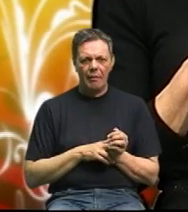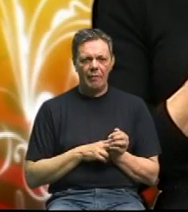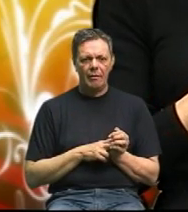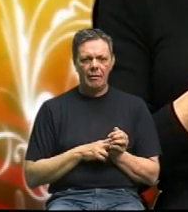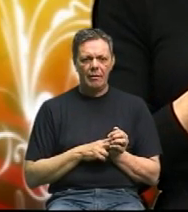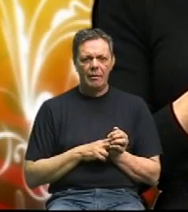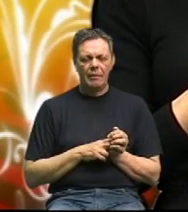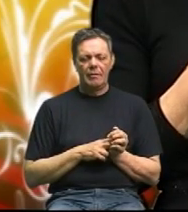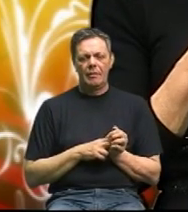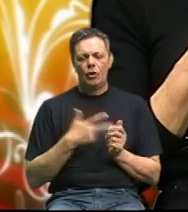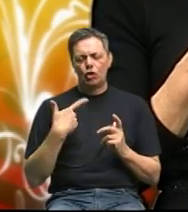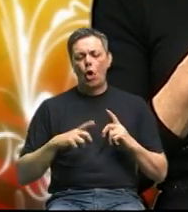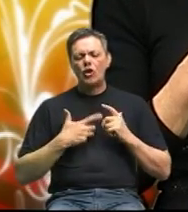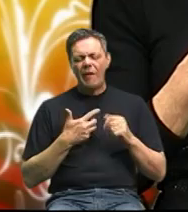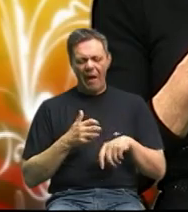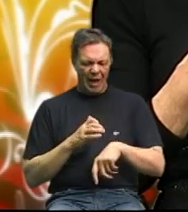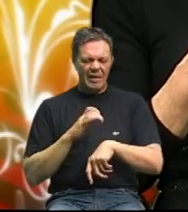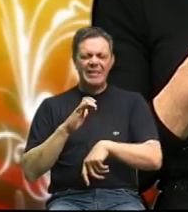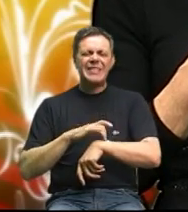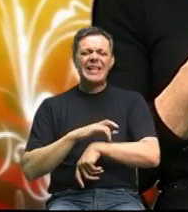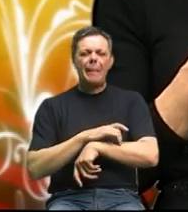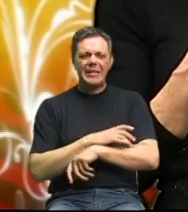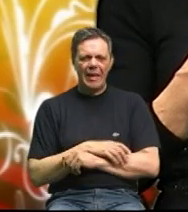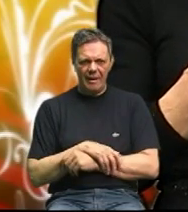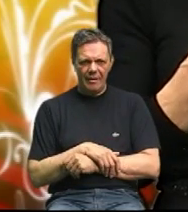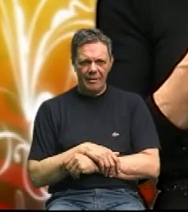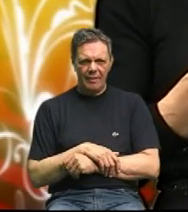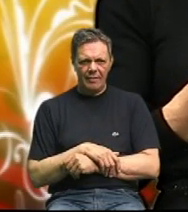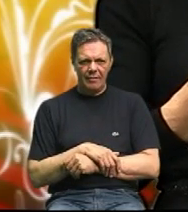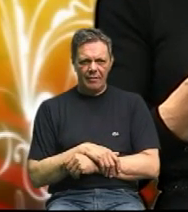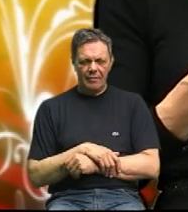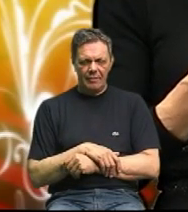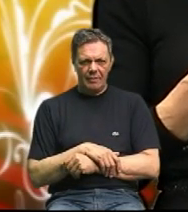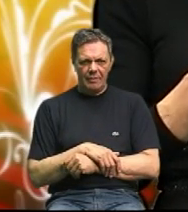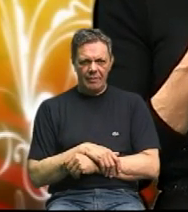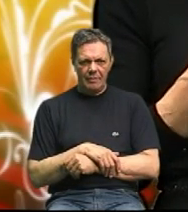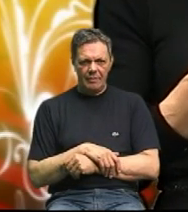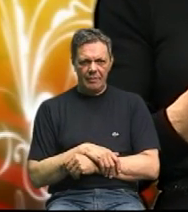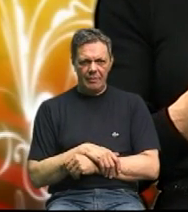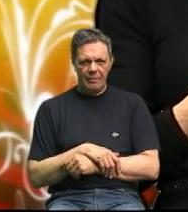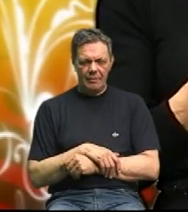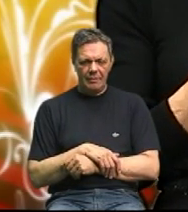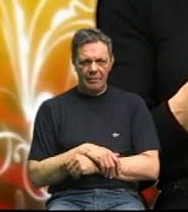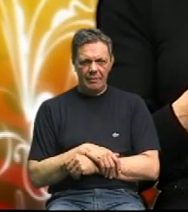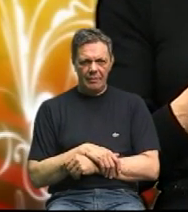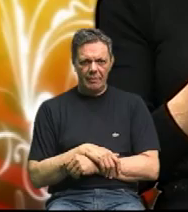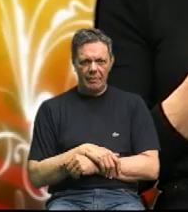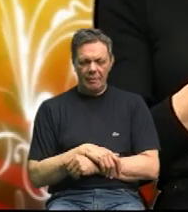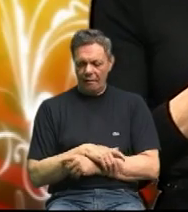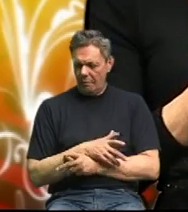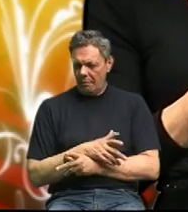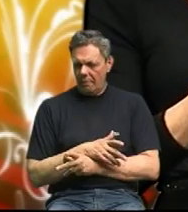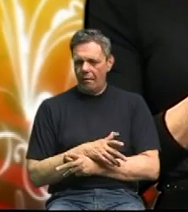čelie iz kad čovjek dobije rak rak karcinom što živi